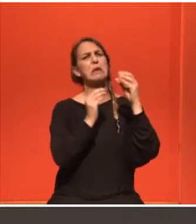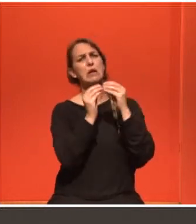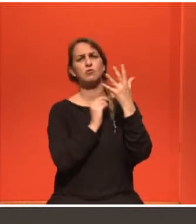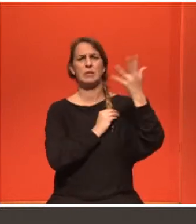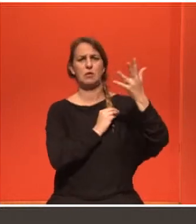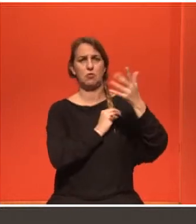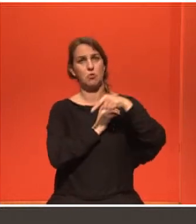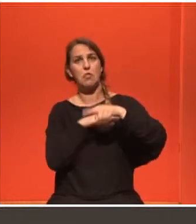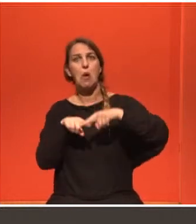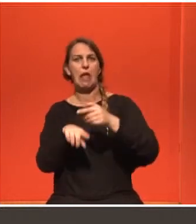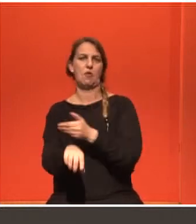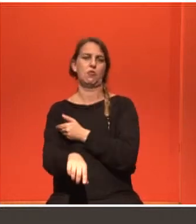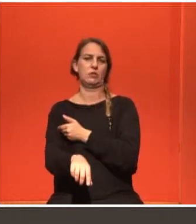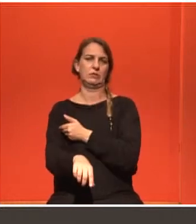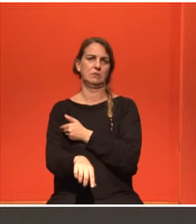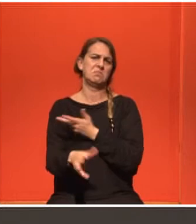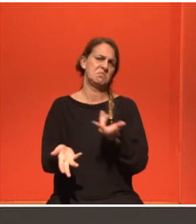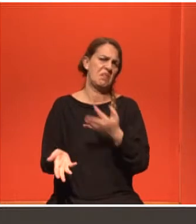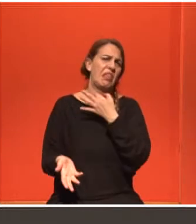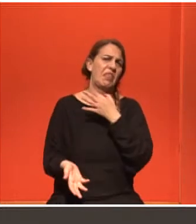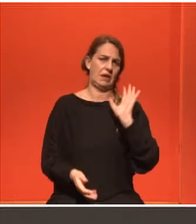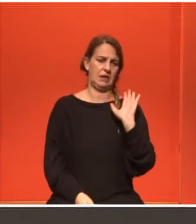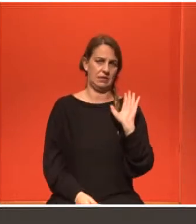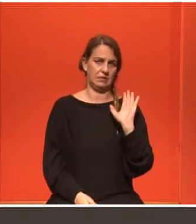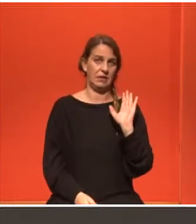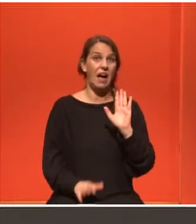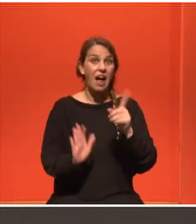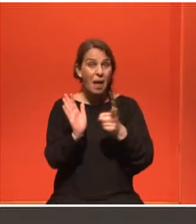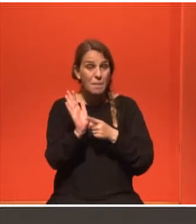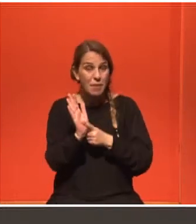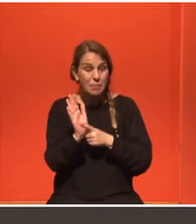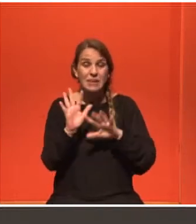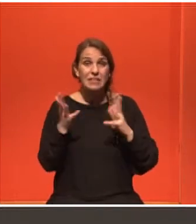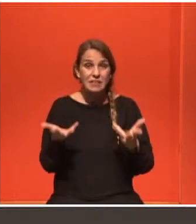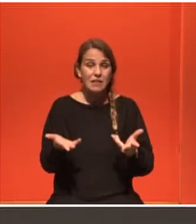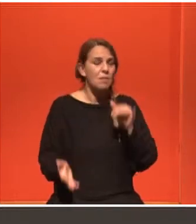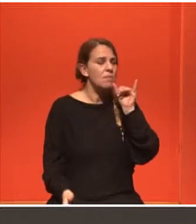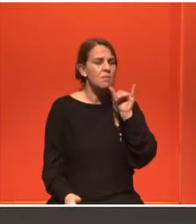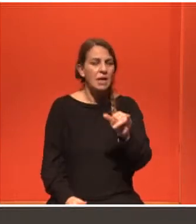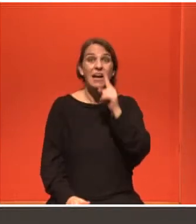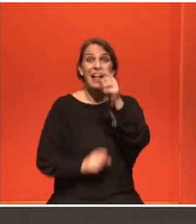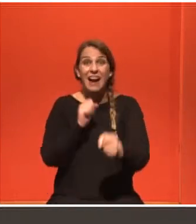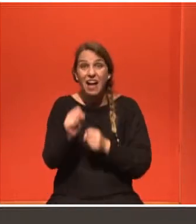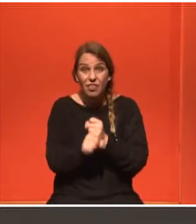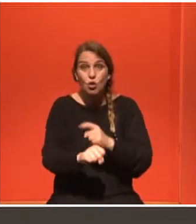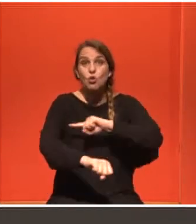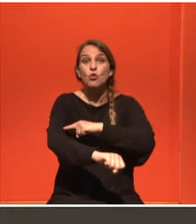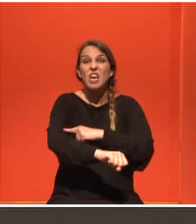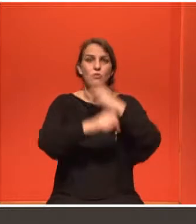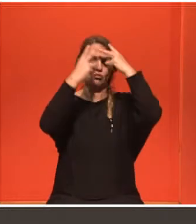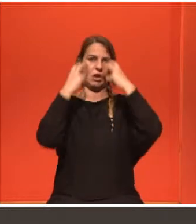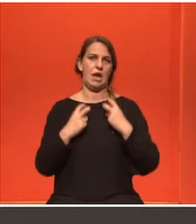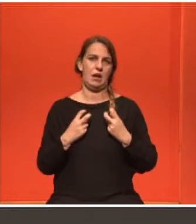Αυτό που δεν πρέπει να παραλείπεται είναι η αιτήσια γυναικολογική εξέταση.